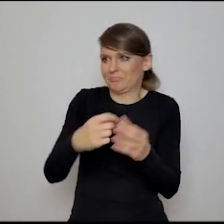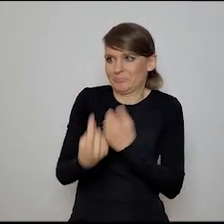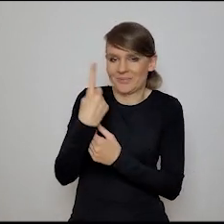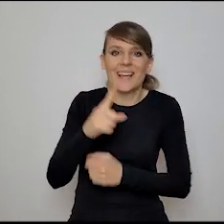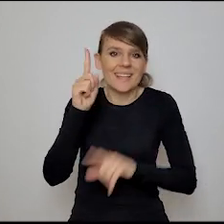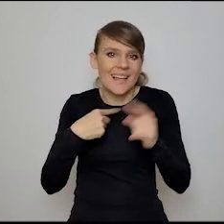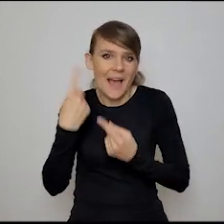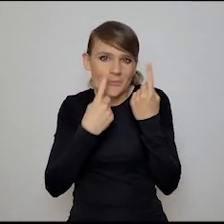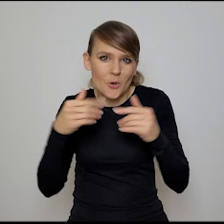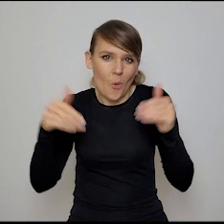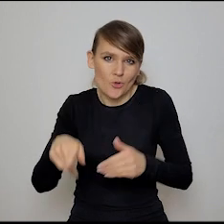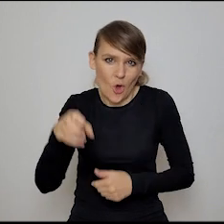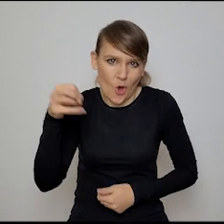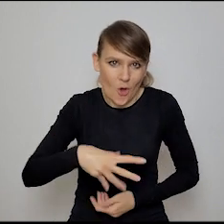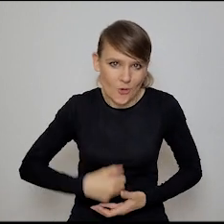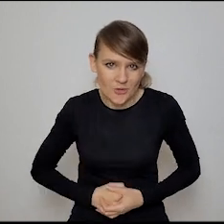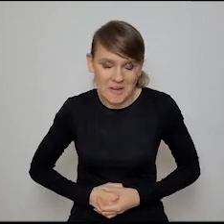Czasami zamyślę, że może to gorzej,